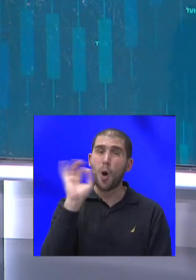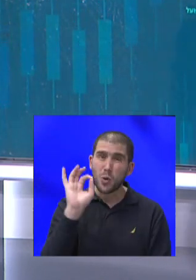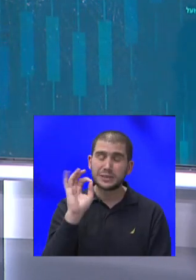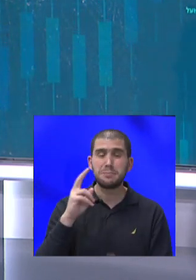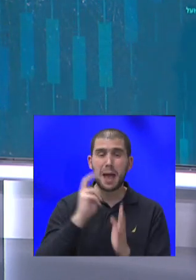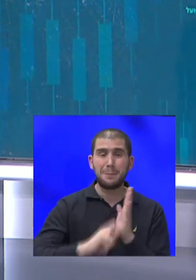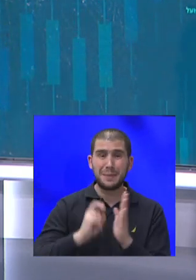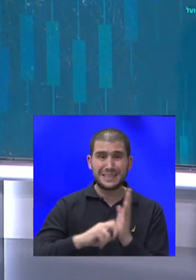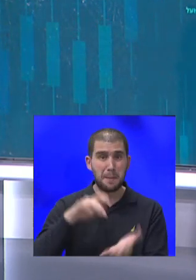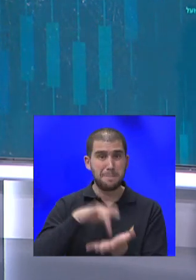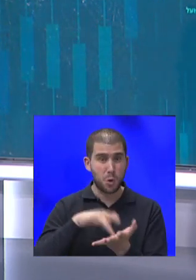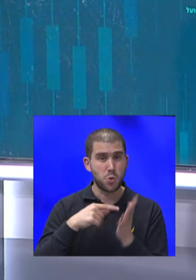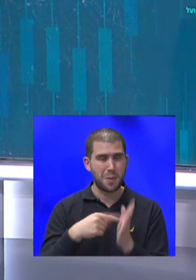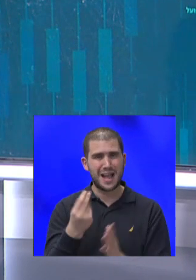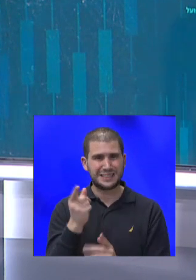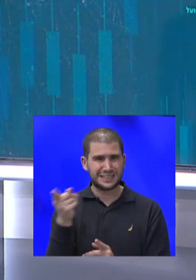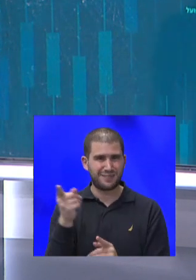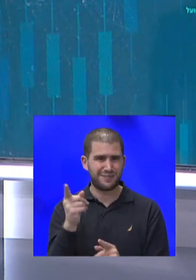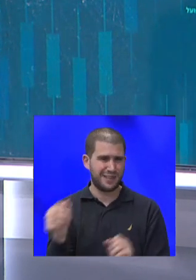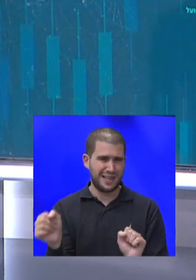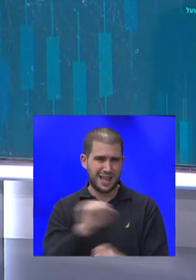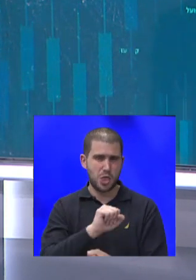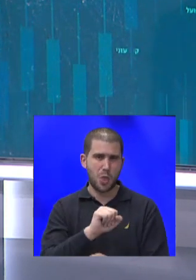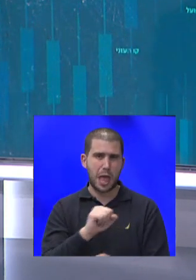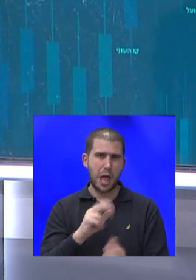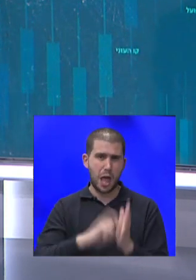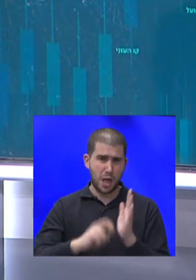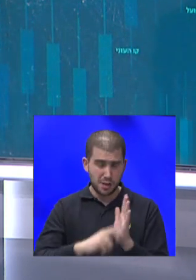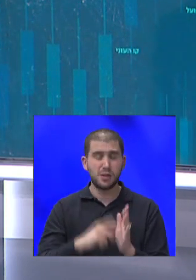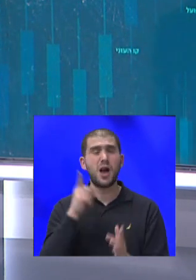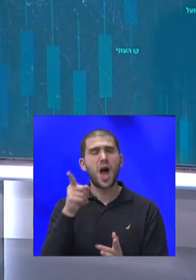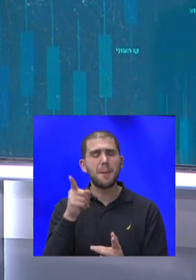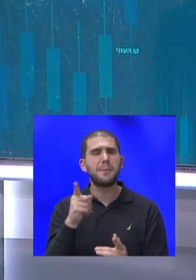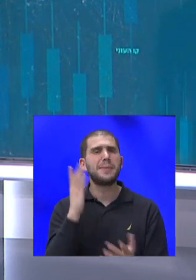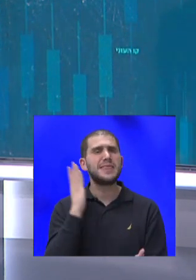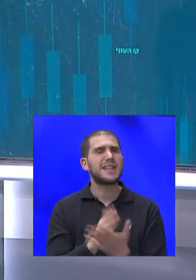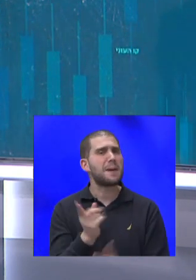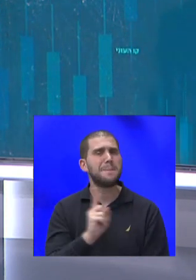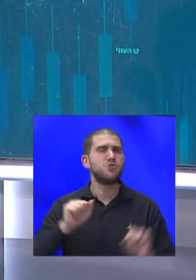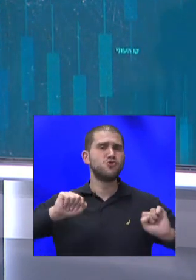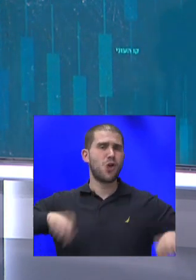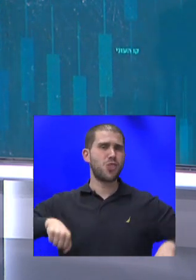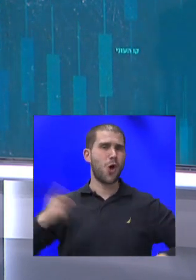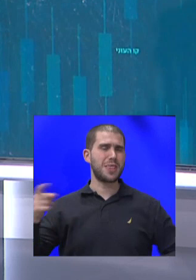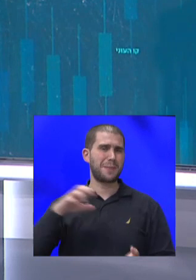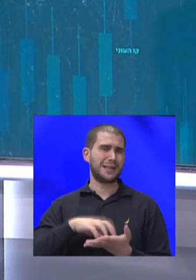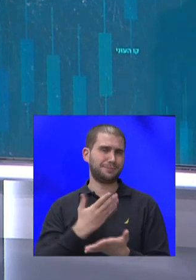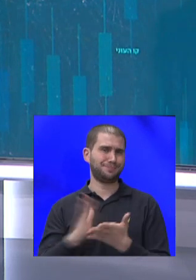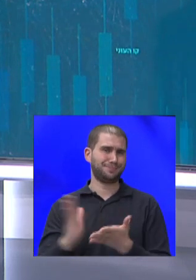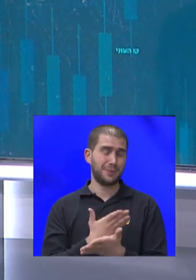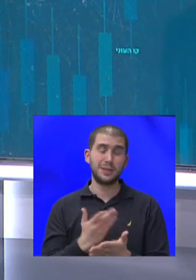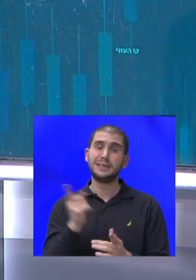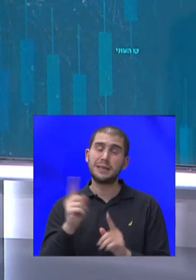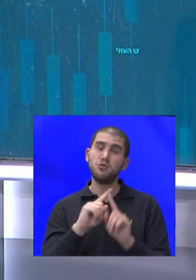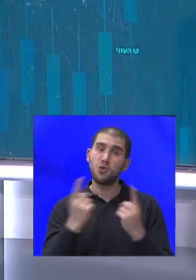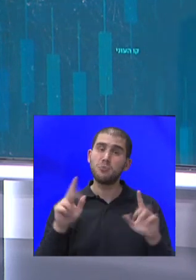הכסף שהולך לשלטון המקומי, הארנונה, נקבעים בכלל על ידי השלטון המרכזי. זה לעומת 8% בממוצע